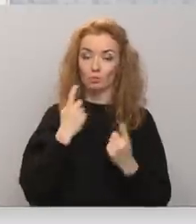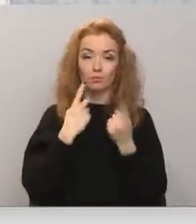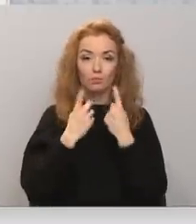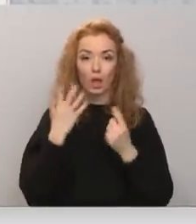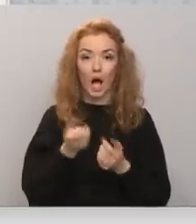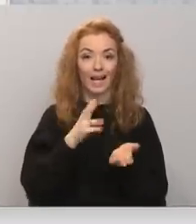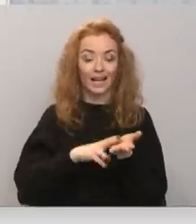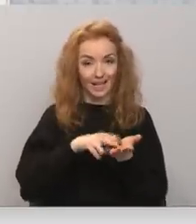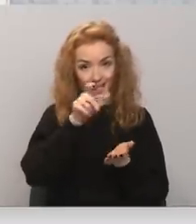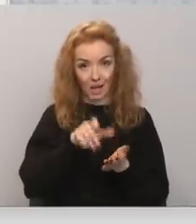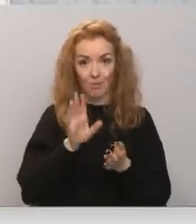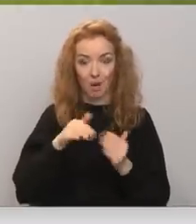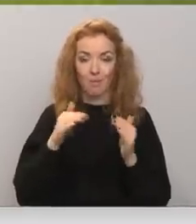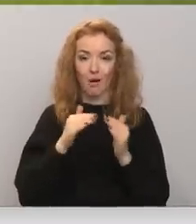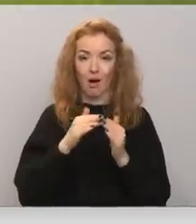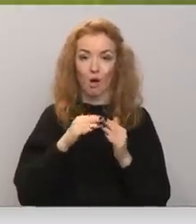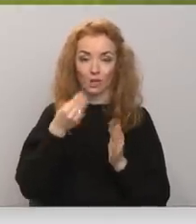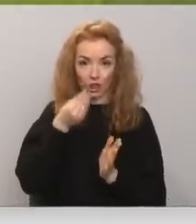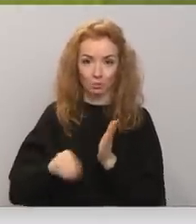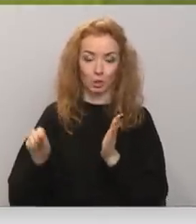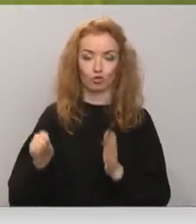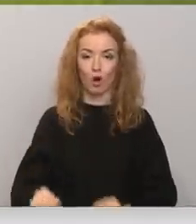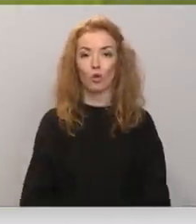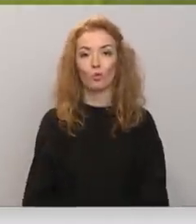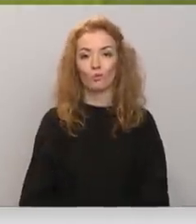īrniekiem par mājas izpirkšanu. Ieva Benefeldalans, Perševic, TV Kurs.